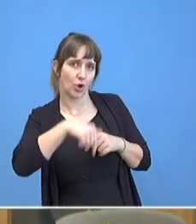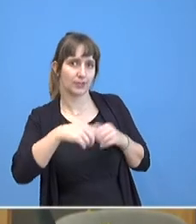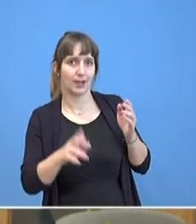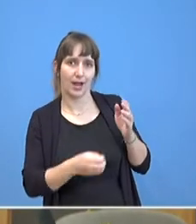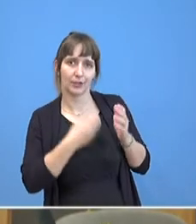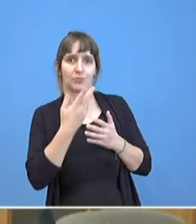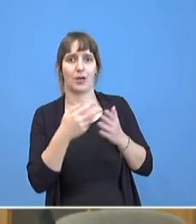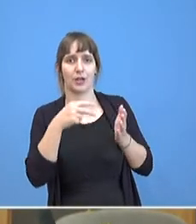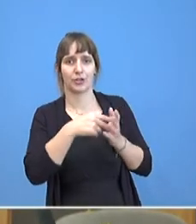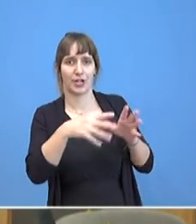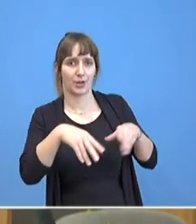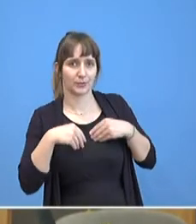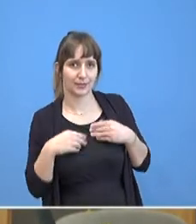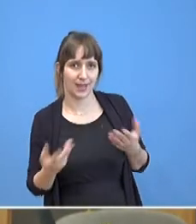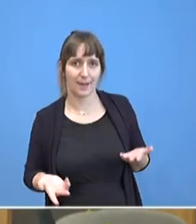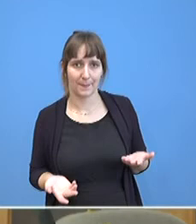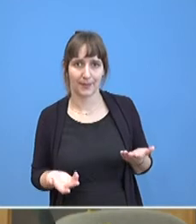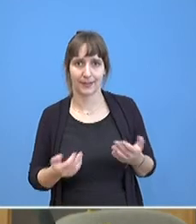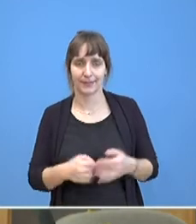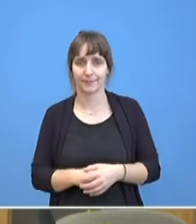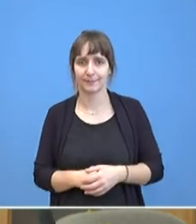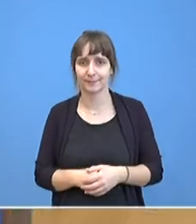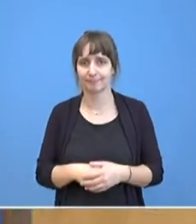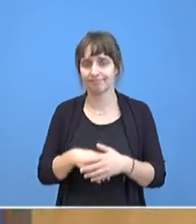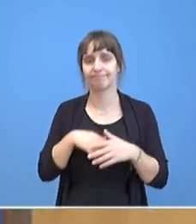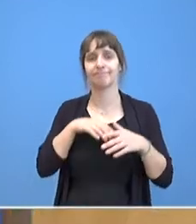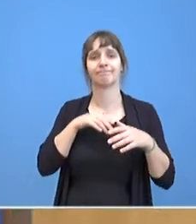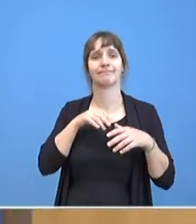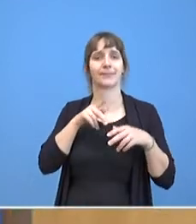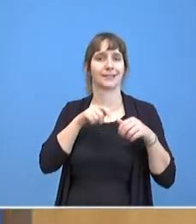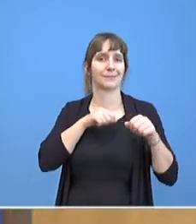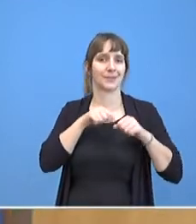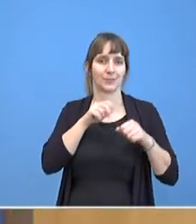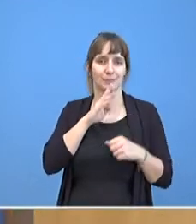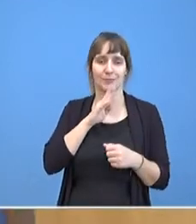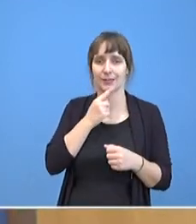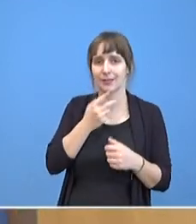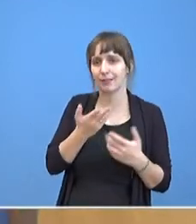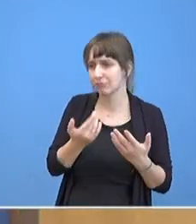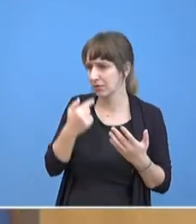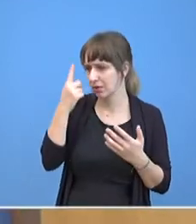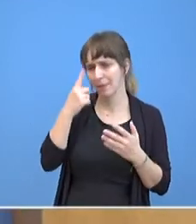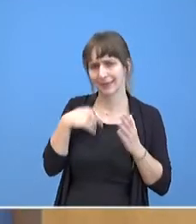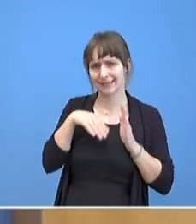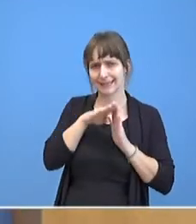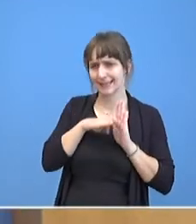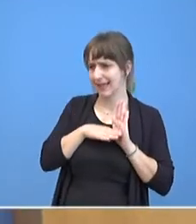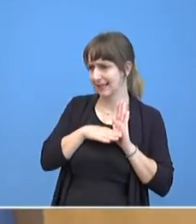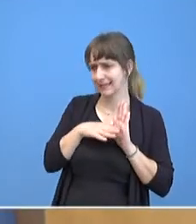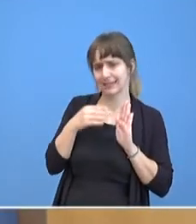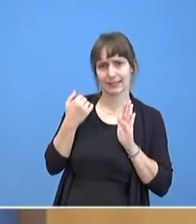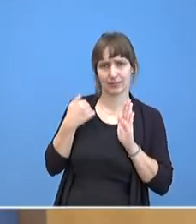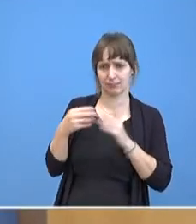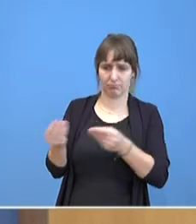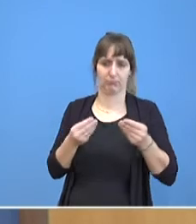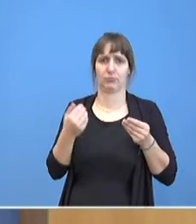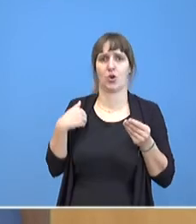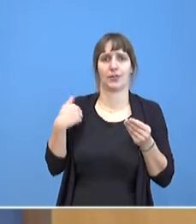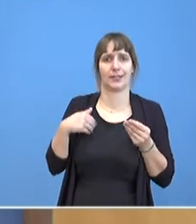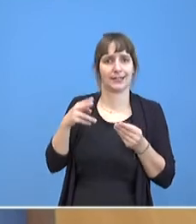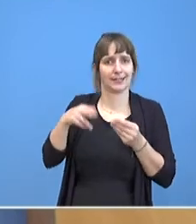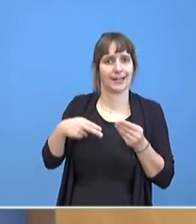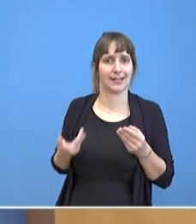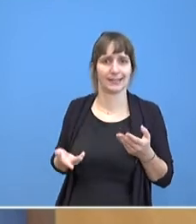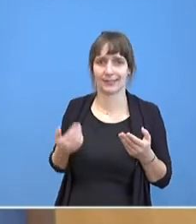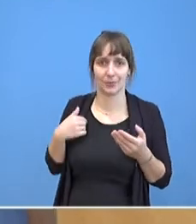dazu. Naja, aber wir sind hier an einem Punkt, also wir haben das Gesetz, soweit ich richtig informiert bin, noch gar nicht gesehen. Alles,